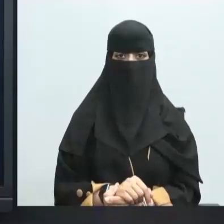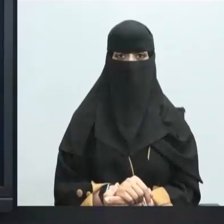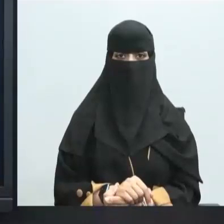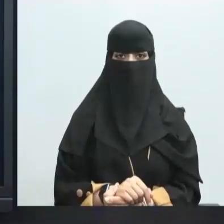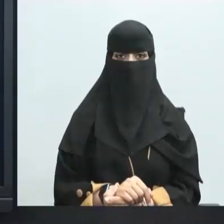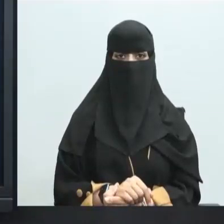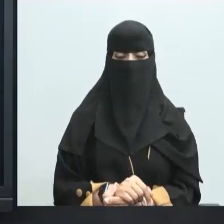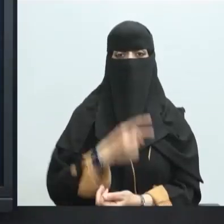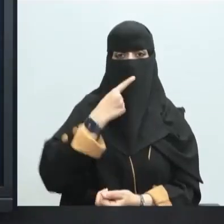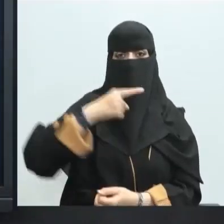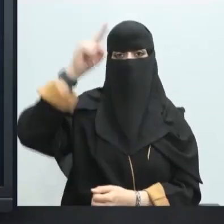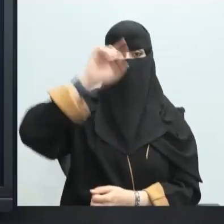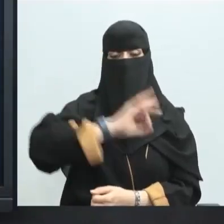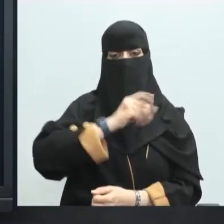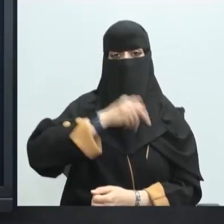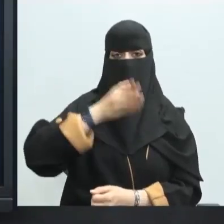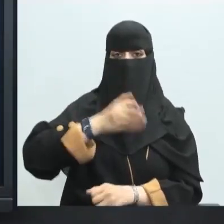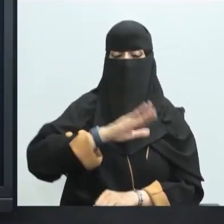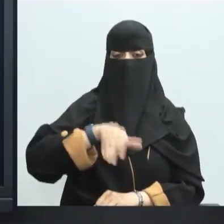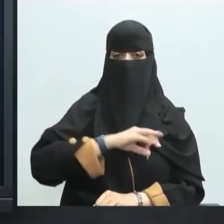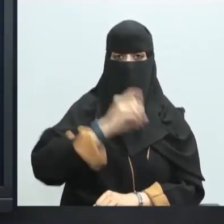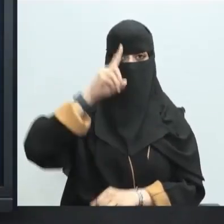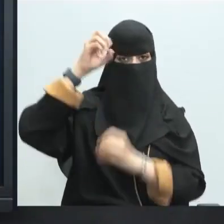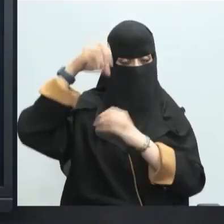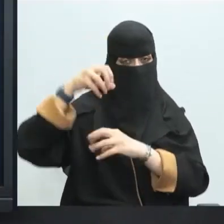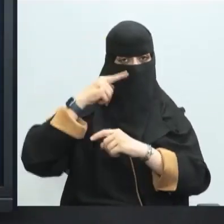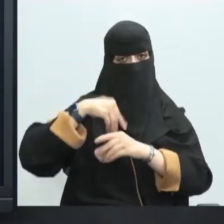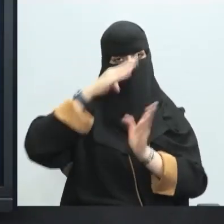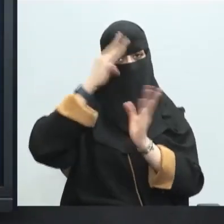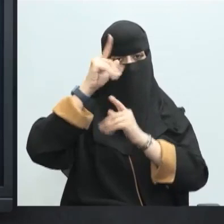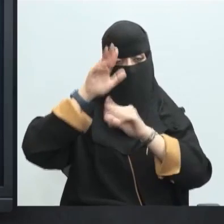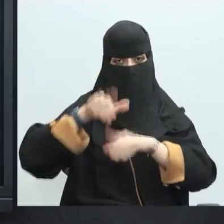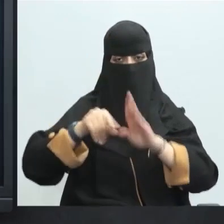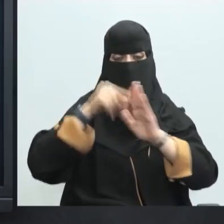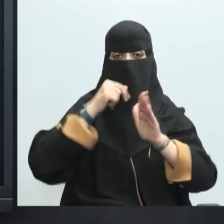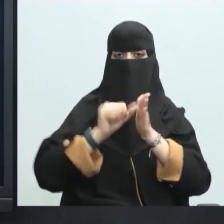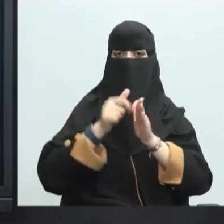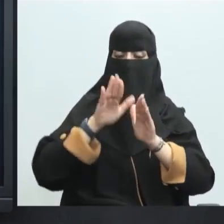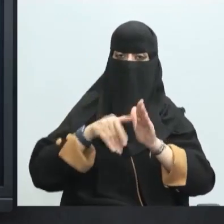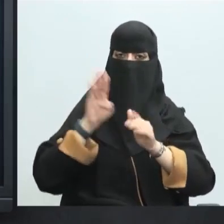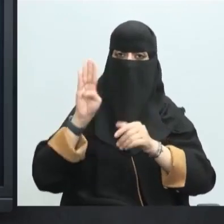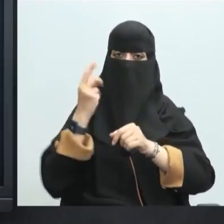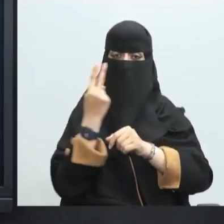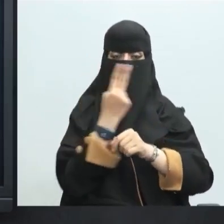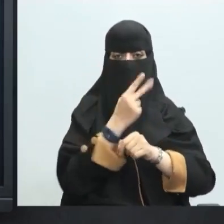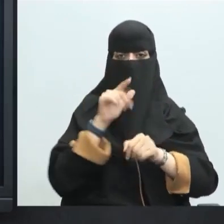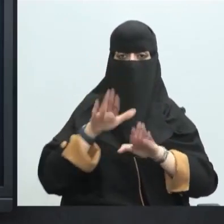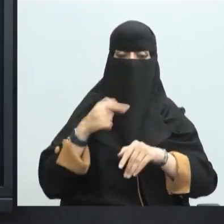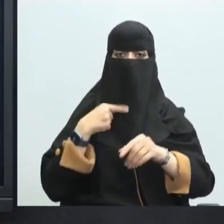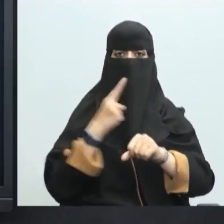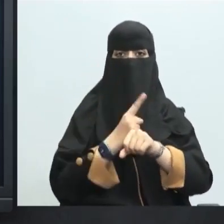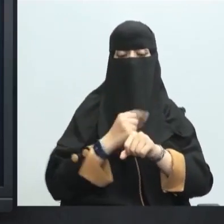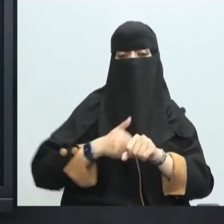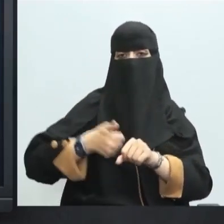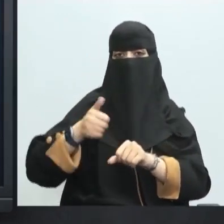بسم الله الرحمن الرحيم السلام عليكم ورحمة الله وبركاته أهلا وسهلا بكم في درس جديد من دروس كيميا 2-2 معكم